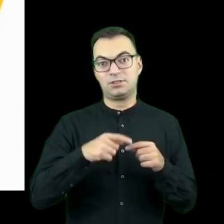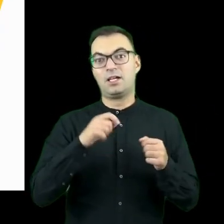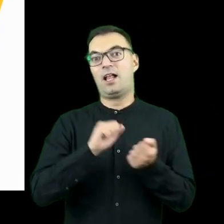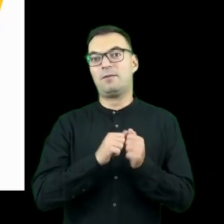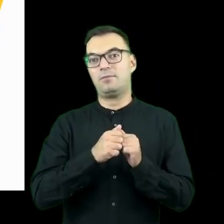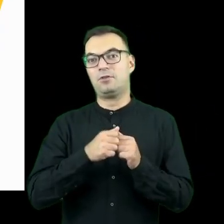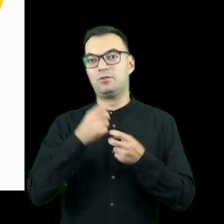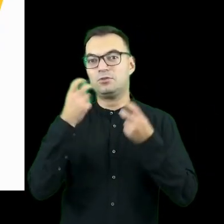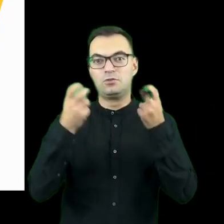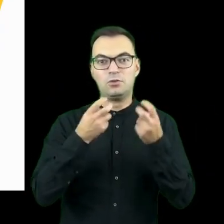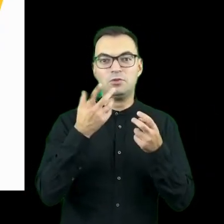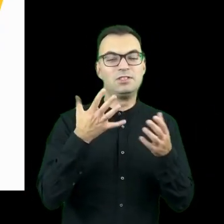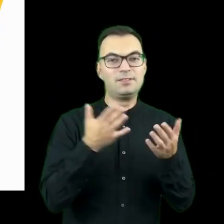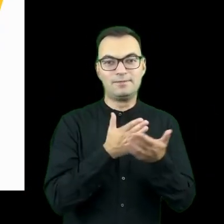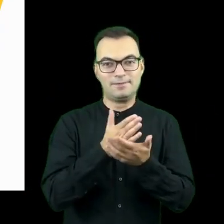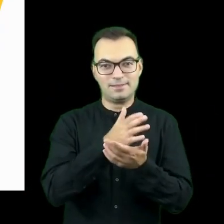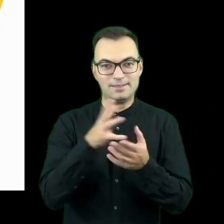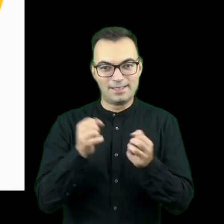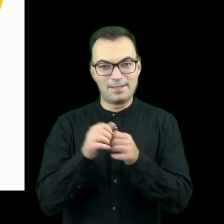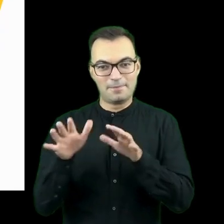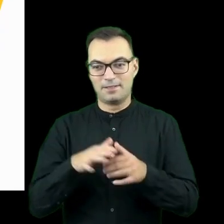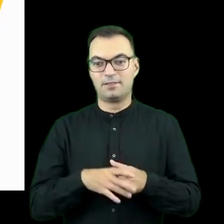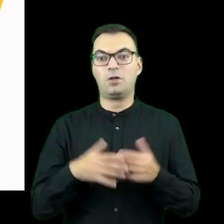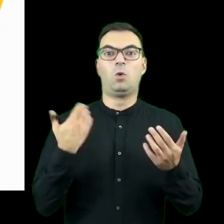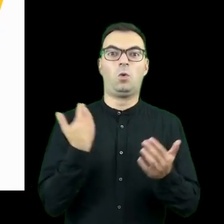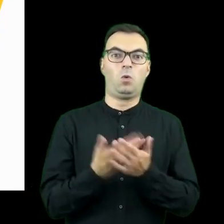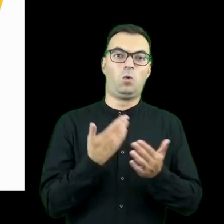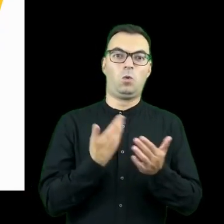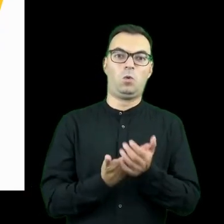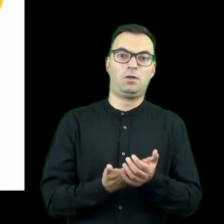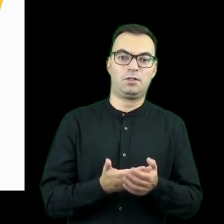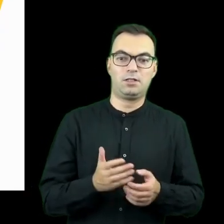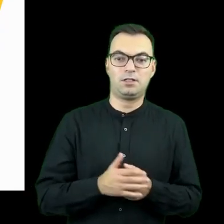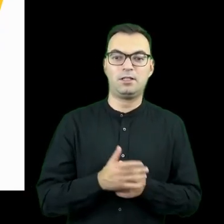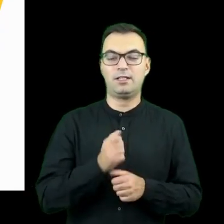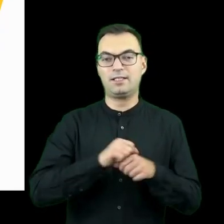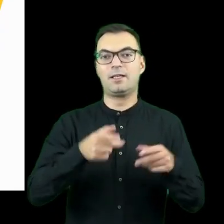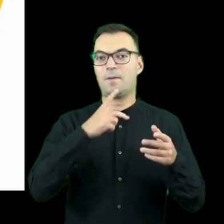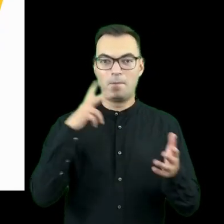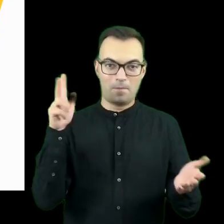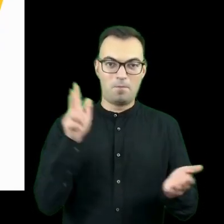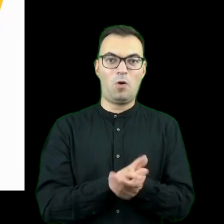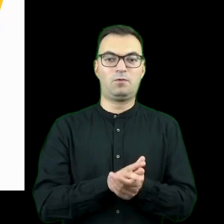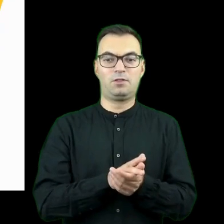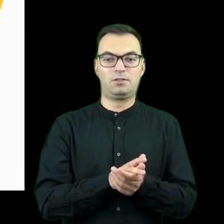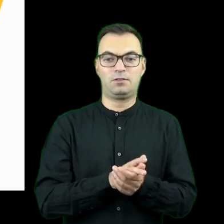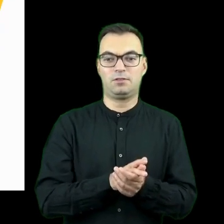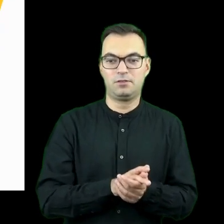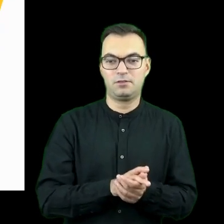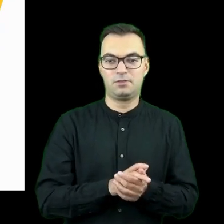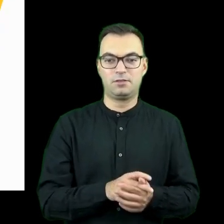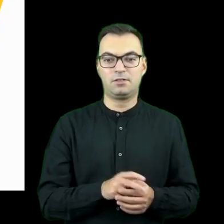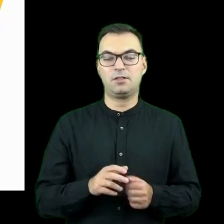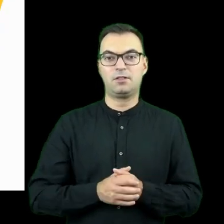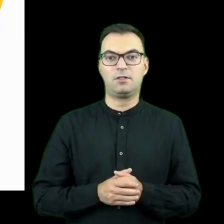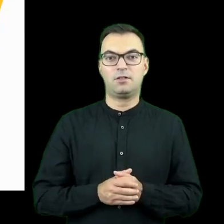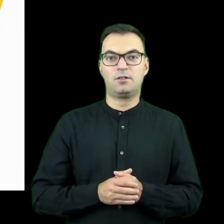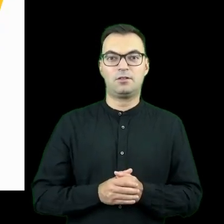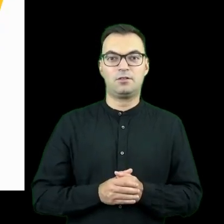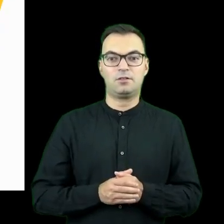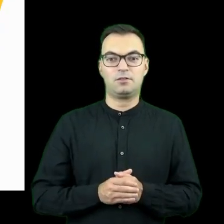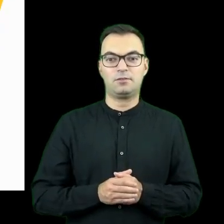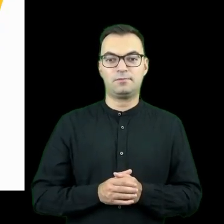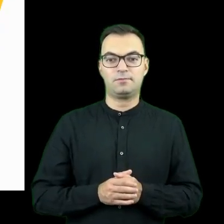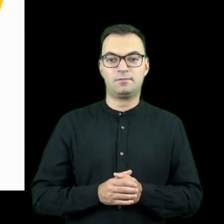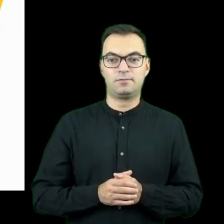przyjść albo starają się dojść do miejsca, które jest opisane na takim fanpage'u, daje Wam to konkretne potwierdzenie tego, że ludzie nie tylko na pytanie, czy chcieliby przychodzą,